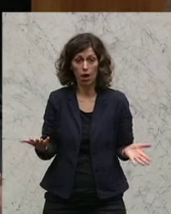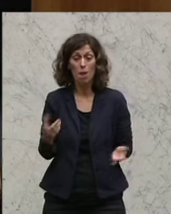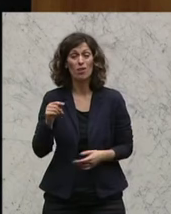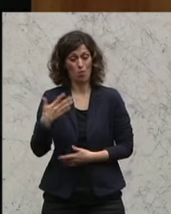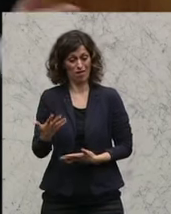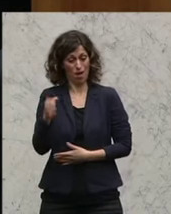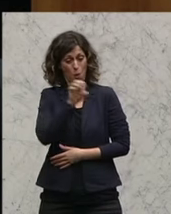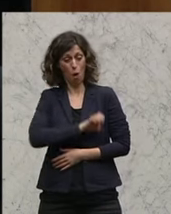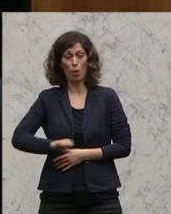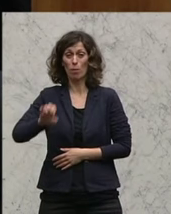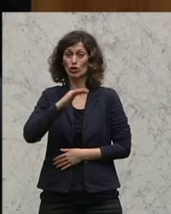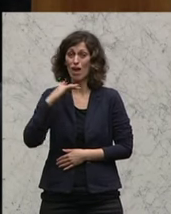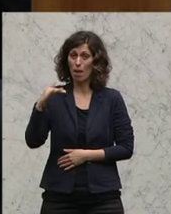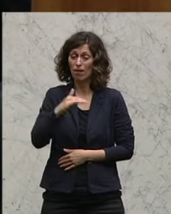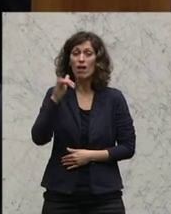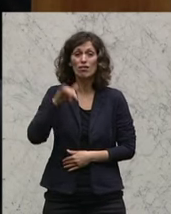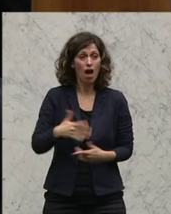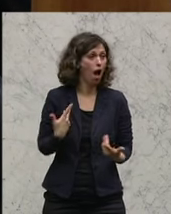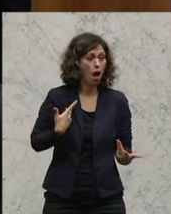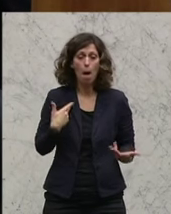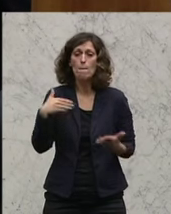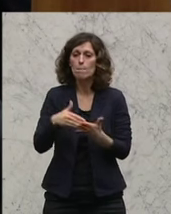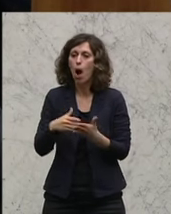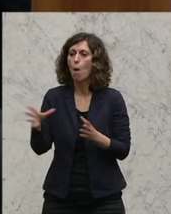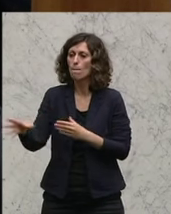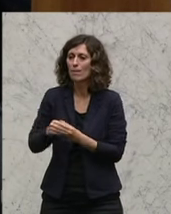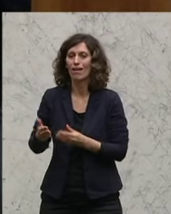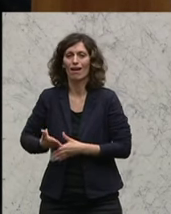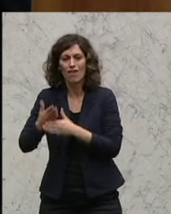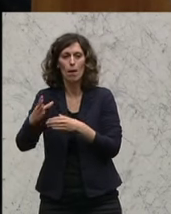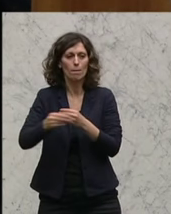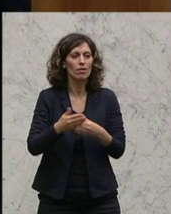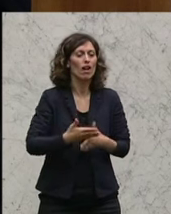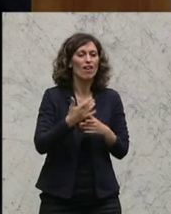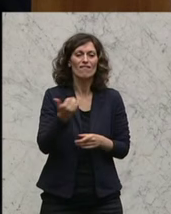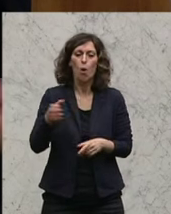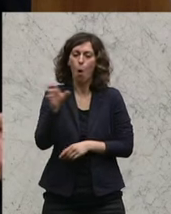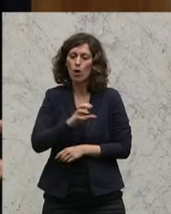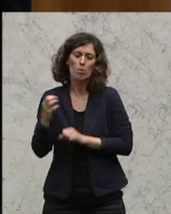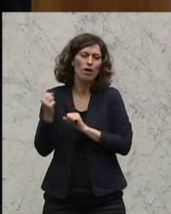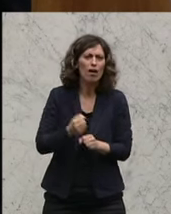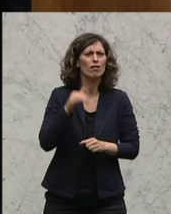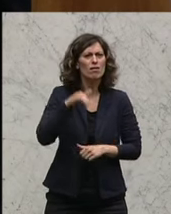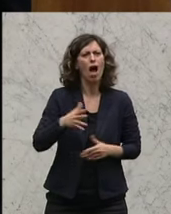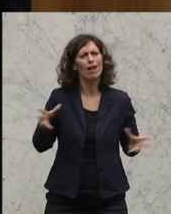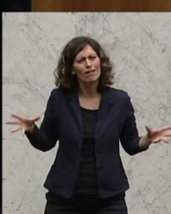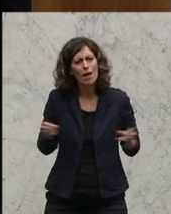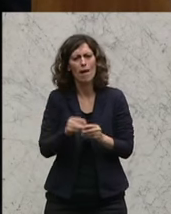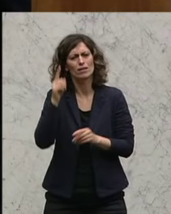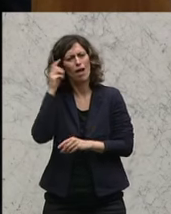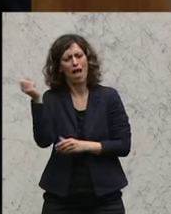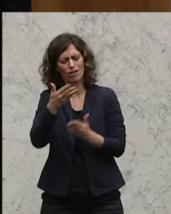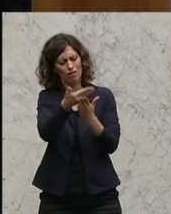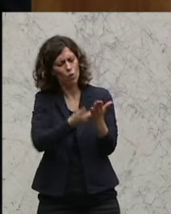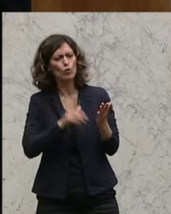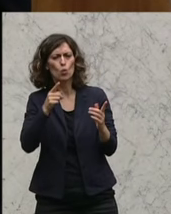der europäischen Ebene, dann nehme ich gerne alle Mithilfe an, die sie uns anbieten, Europa zu überzeugen, zu einem gemeinsamen Entwurf zu kommen. Aber auf